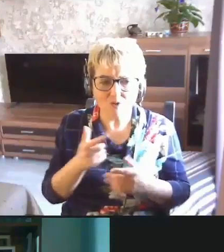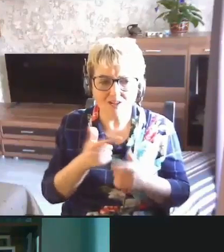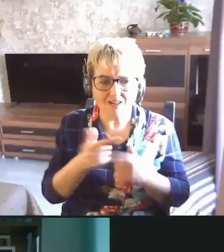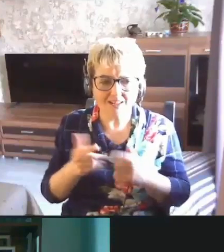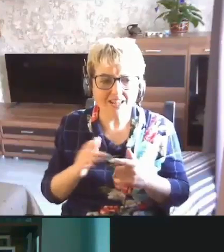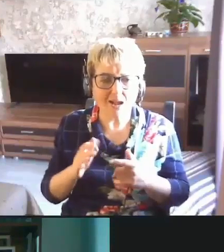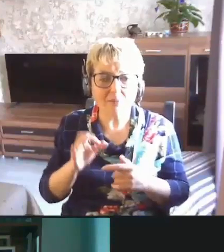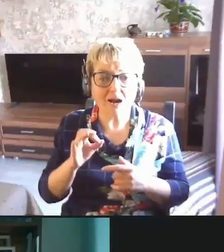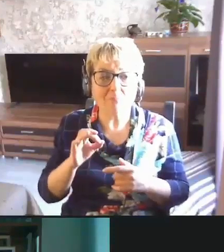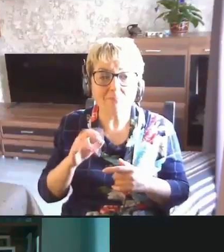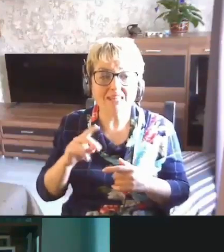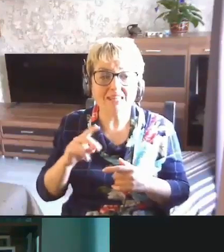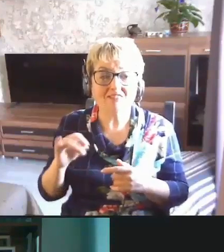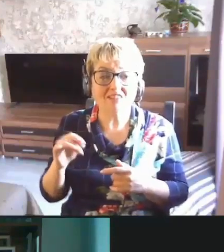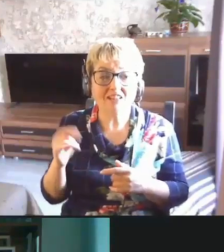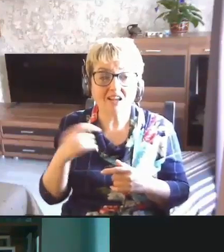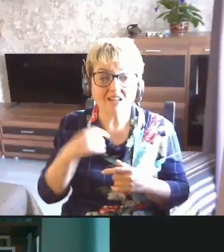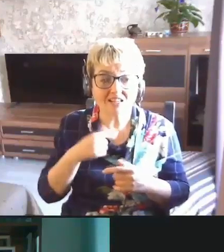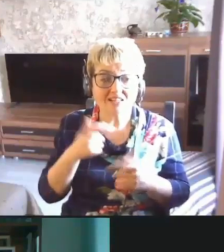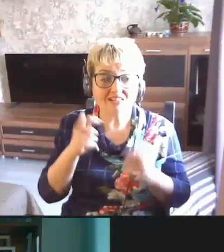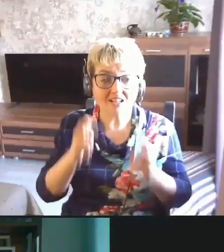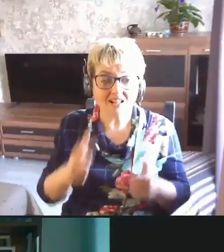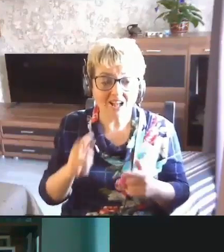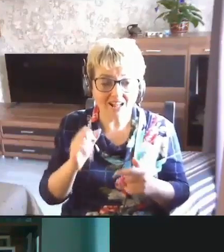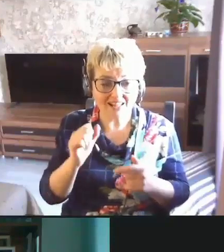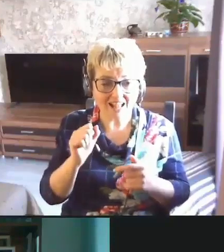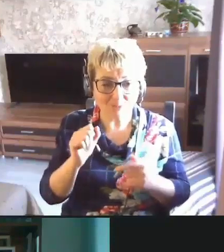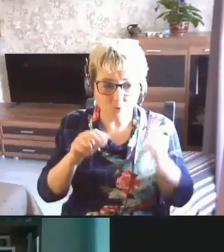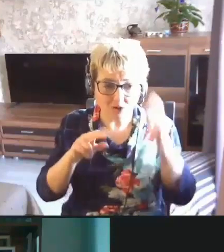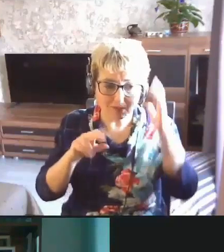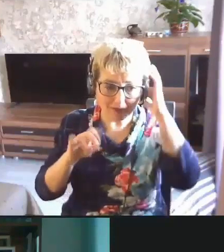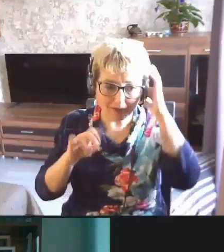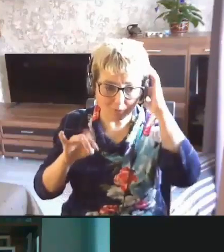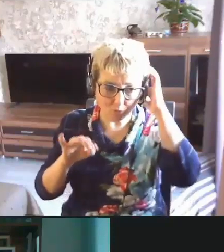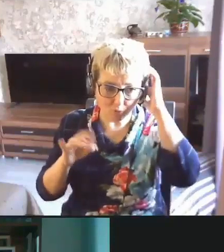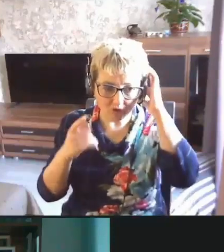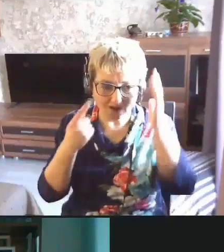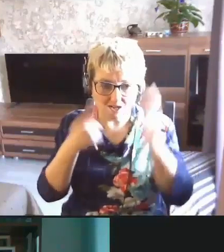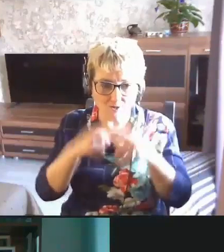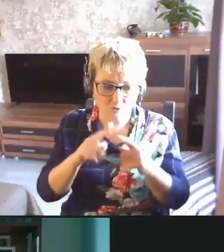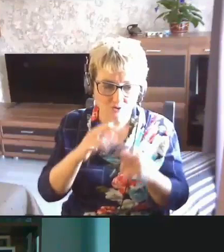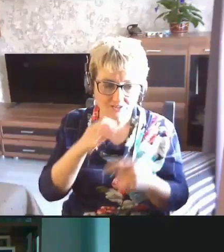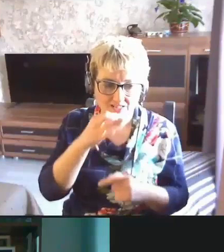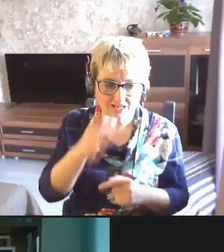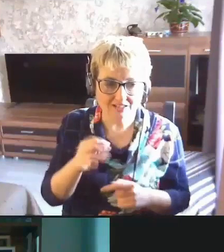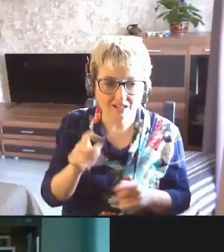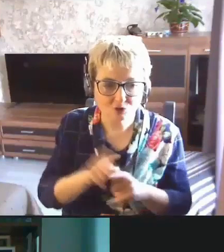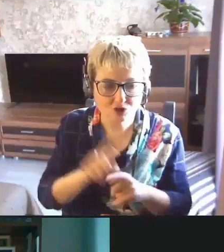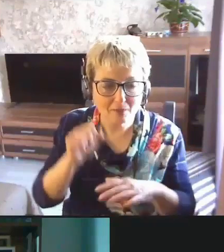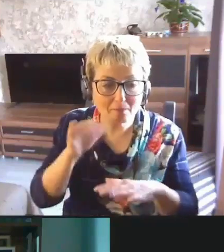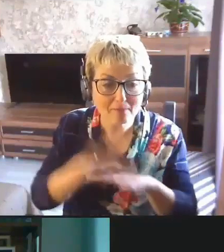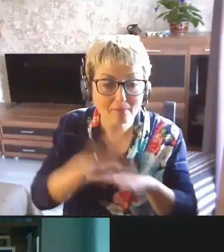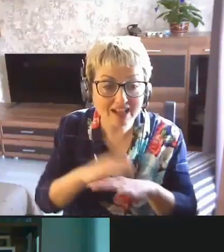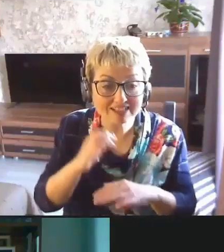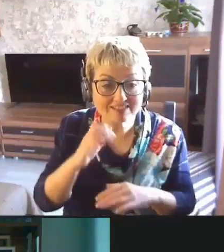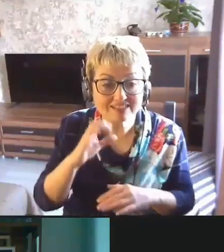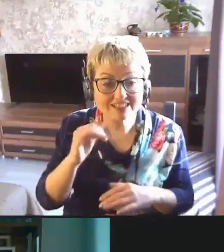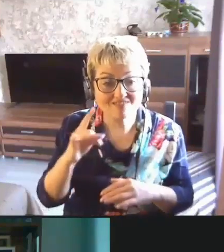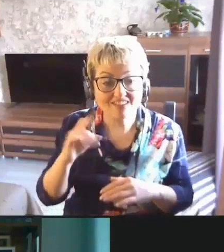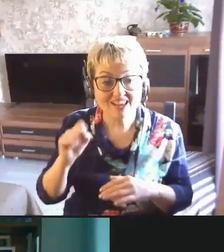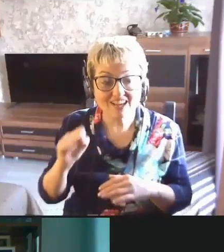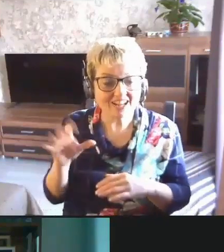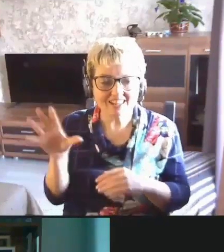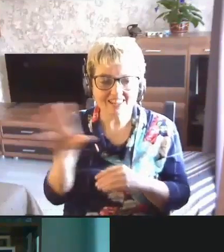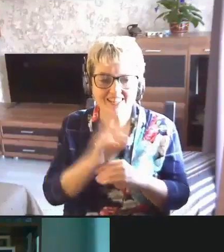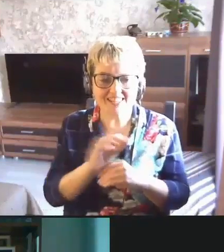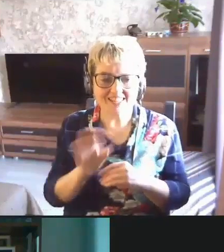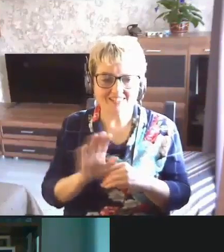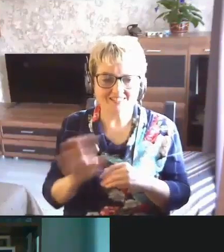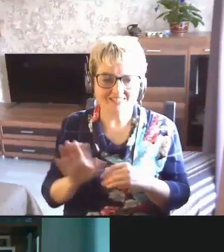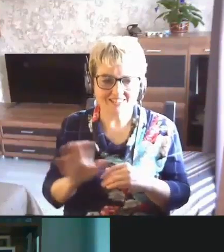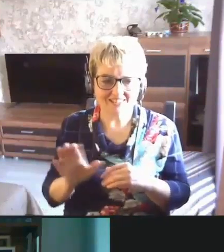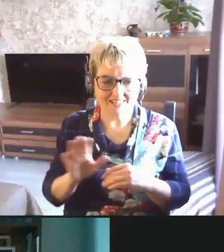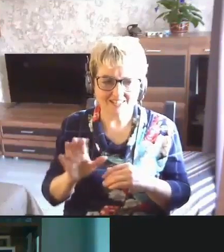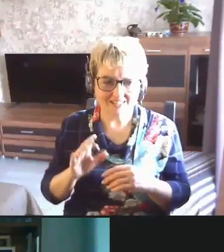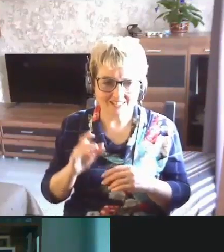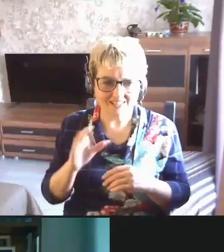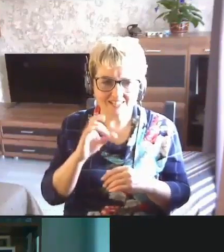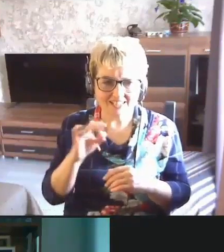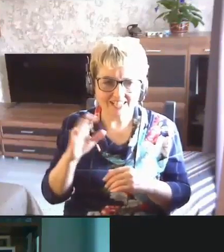опробировано, я согласен с Поколе Анатолием Роком, который тоже сказал, банковской сфере не все